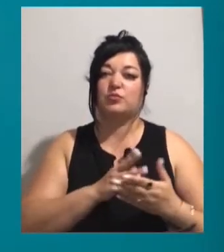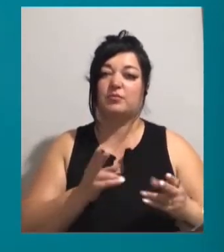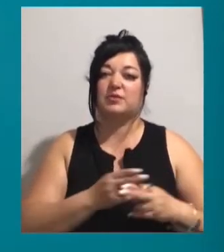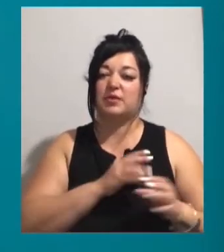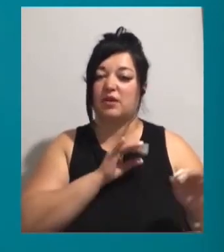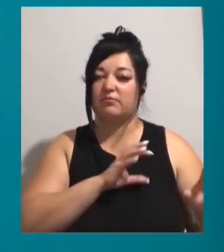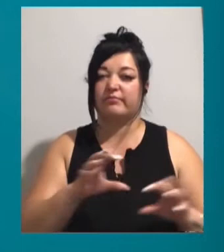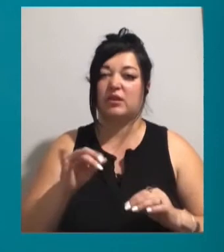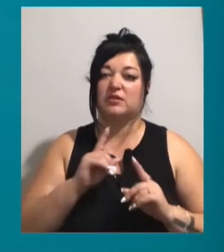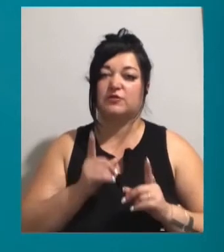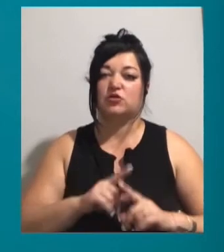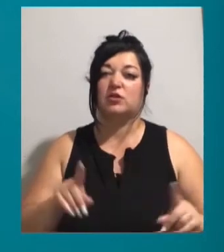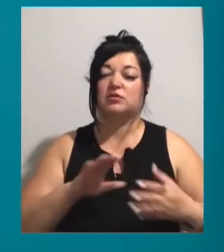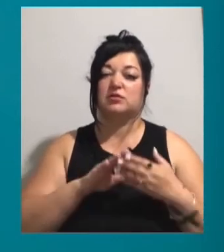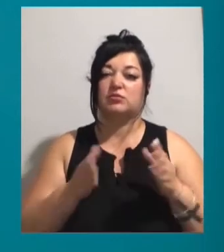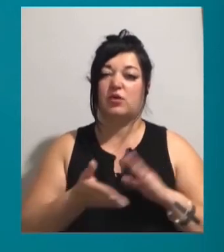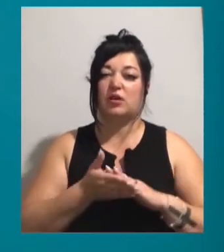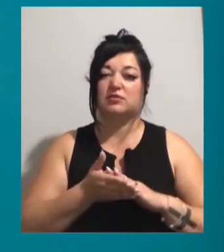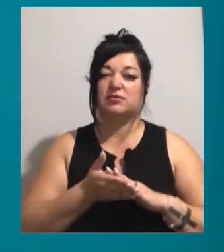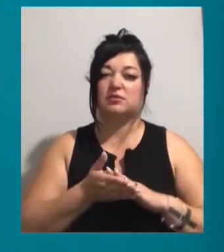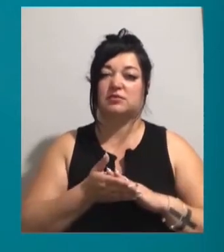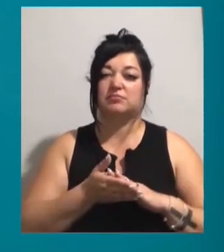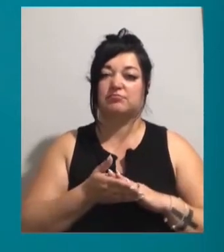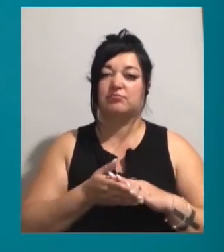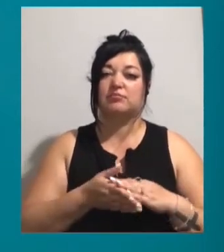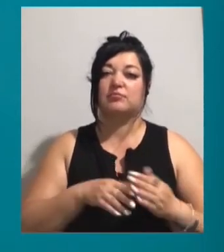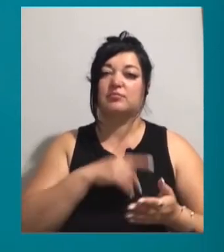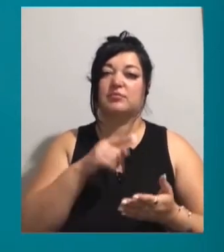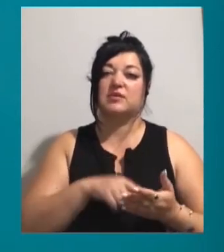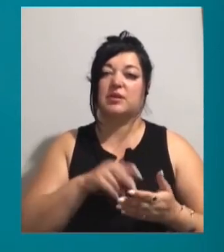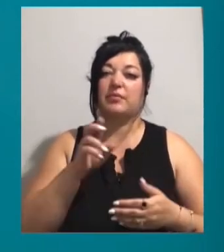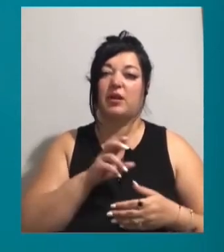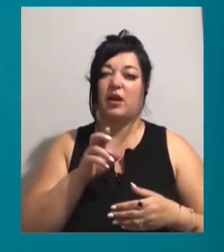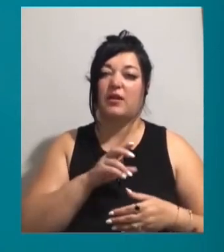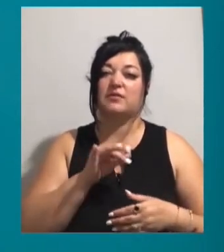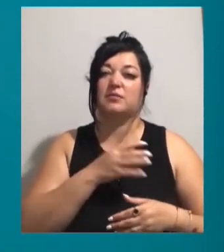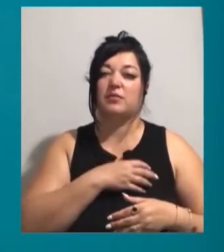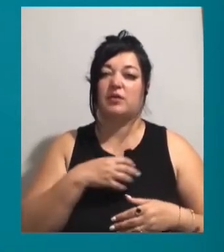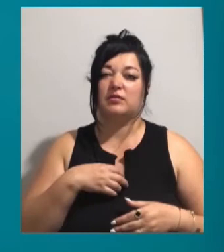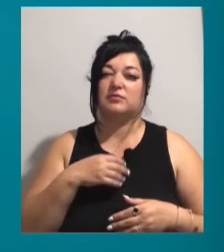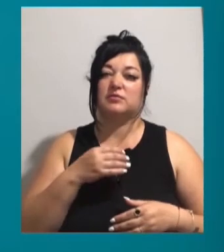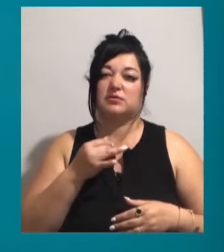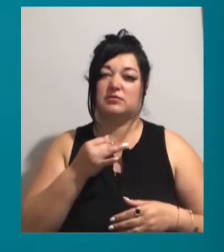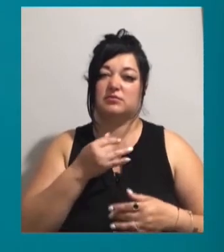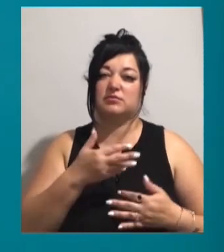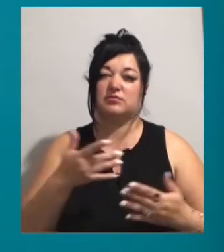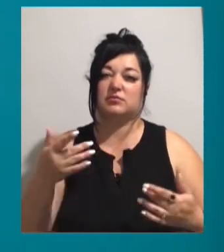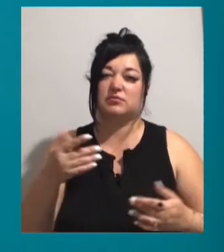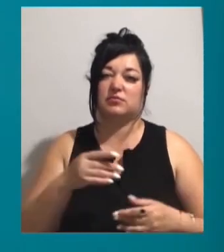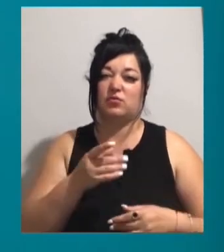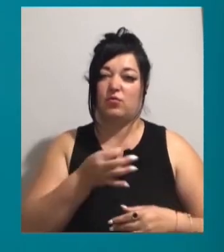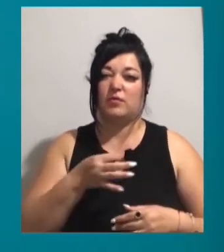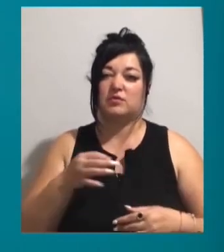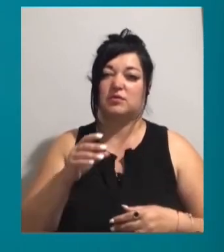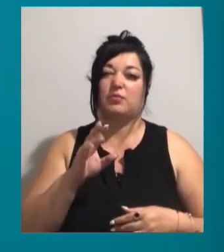ситуацій. Зокрема, у червоній зоні залишились міста Біляєвка, Ізмаїл та Болградський район Одеської області. У Помаранчевій, Березівській,